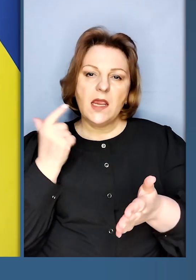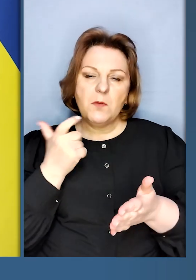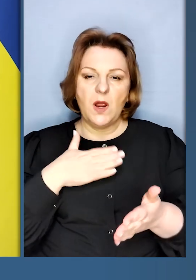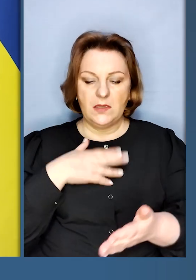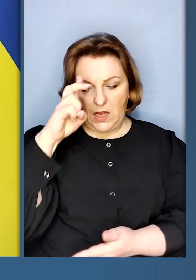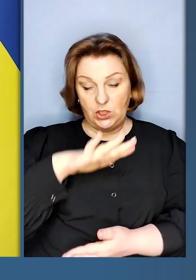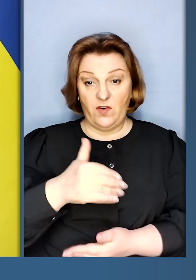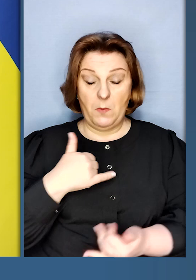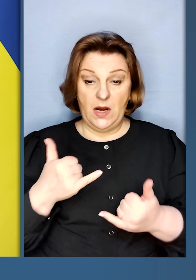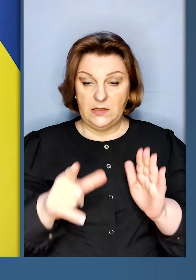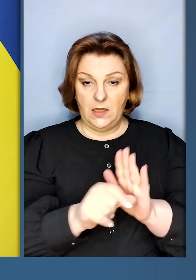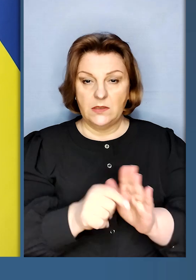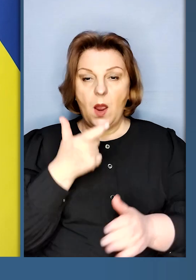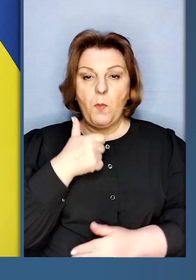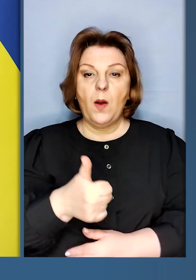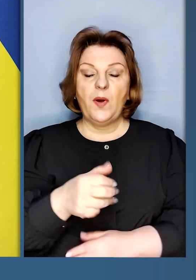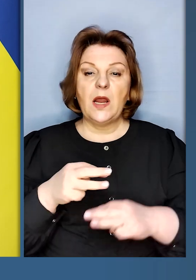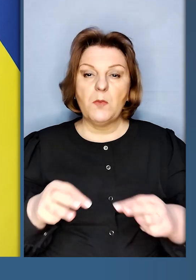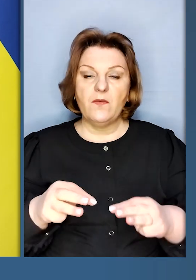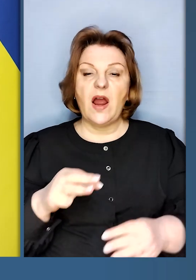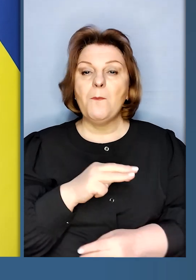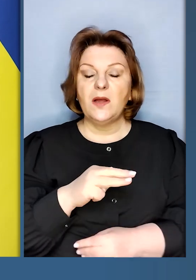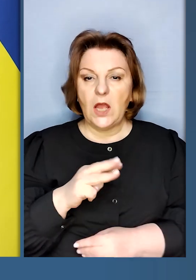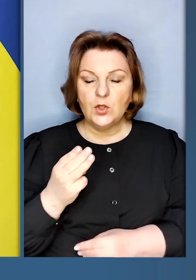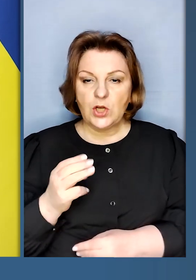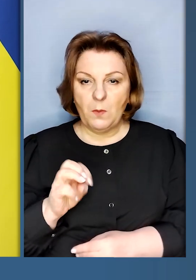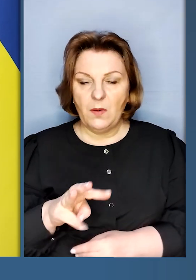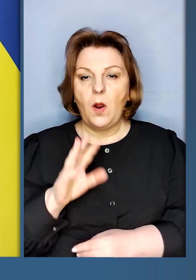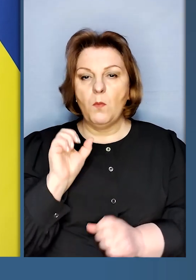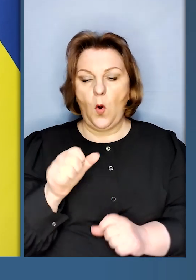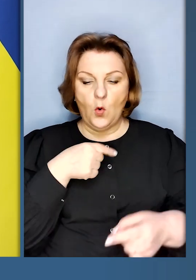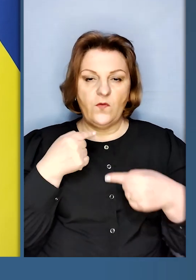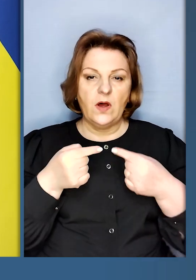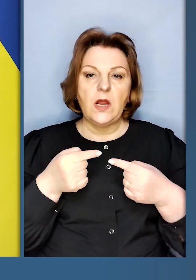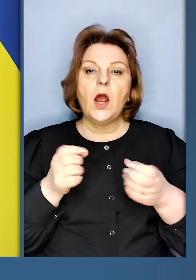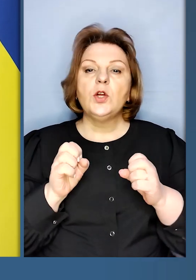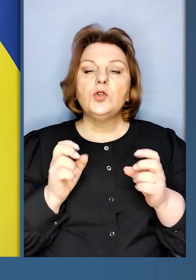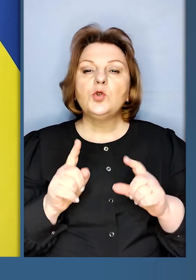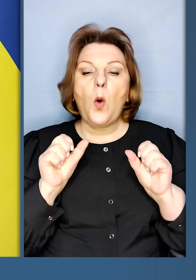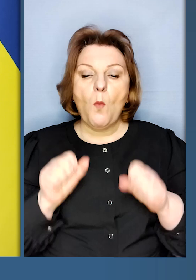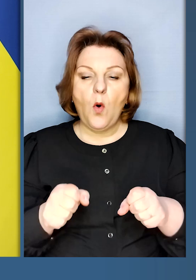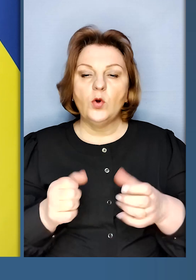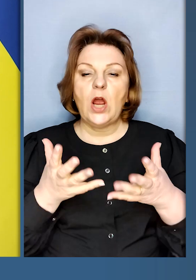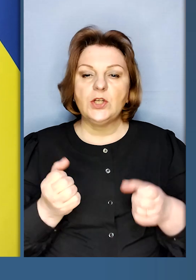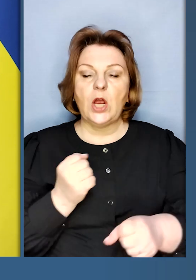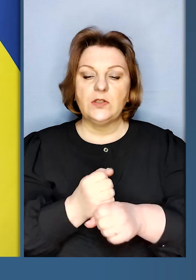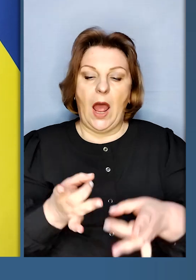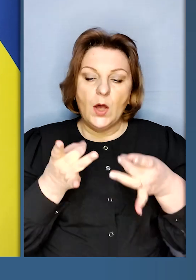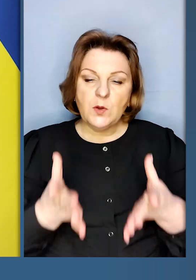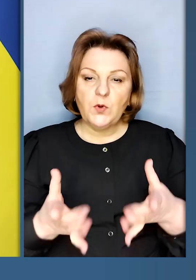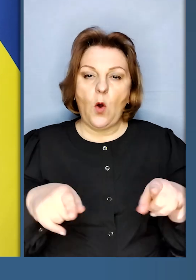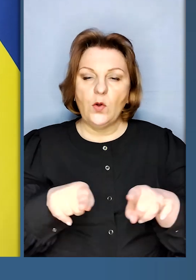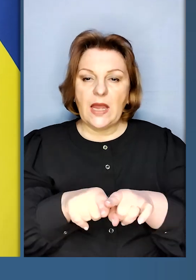держави. І ми сьогодні з паном прем'єр-міністром з матерішем обговорили, що можна ще зробити для спрощення таких